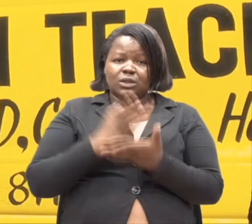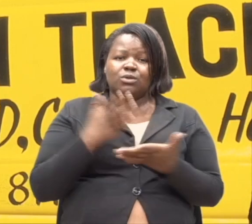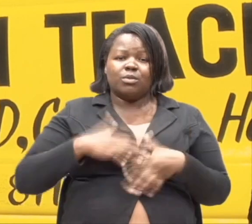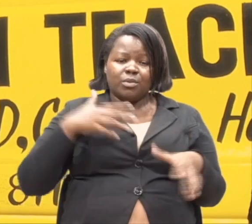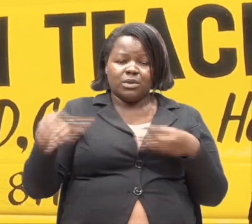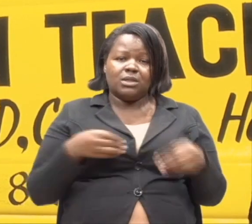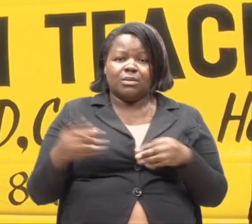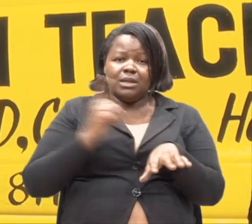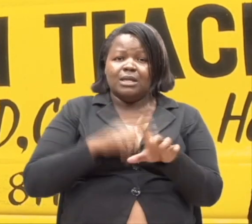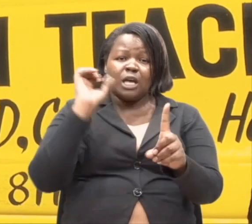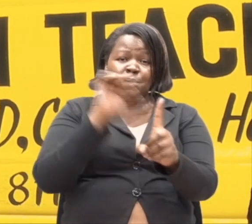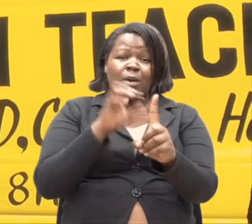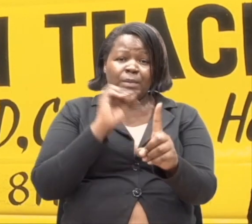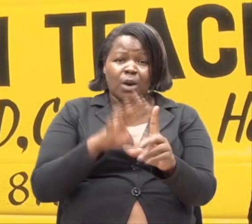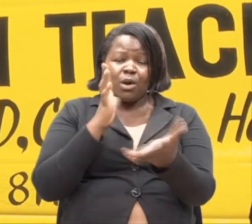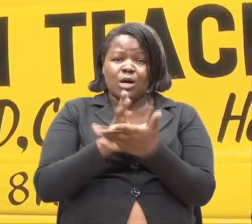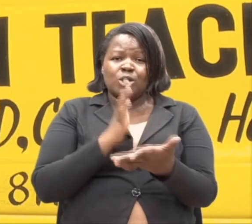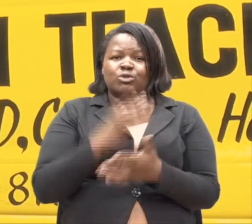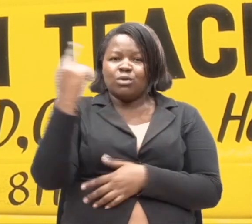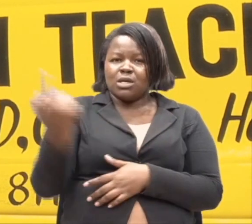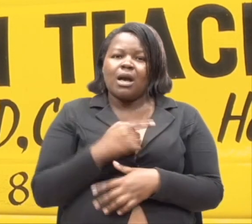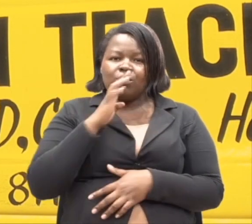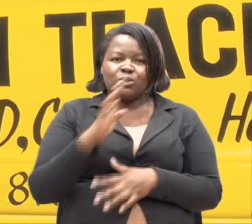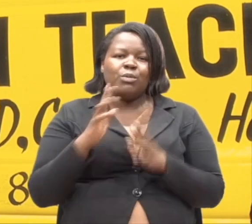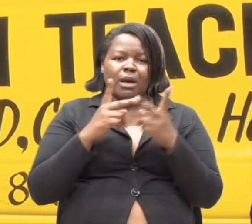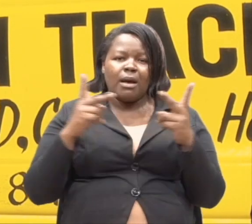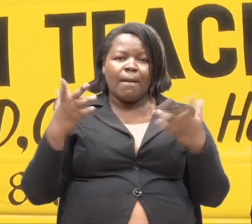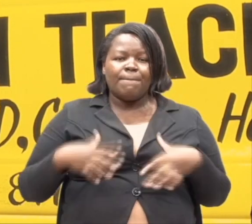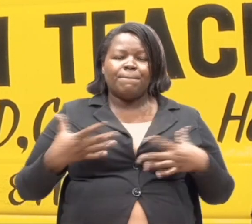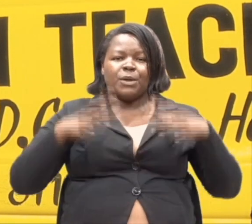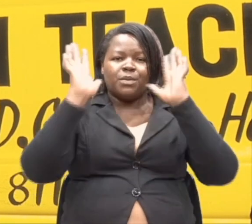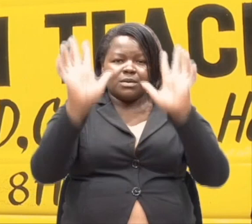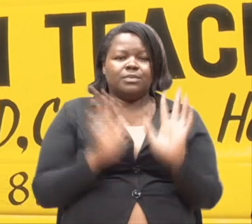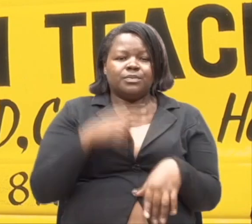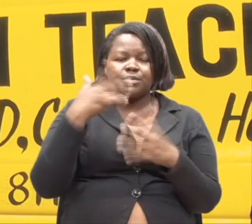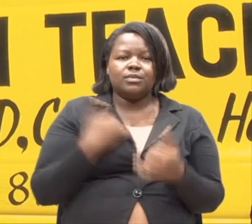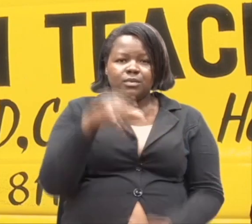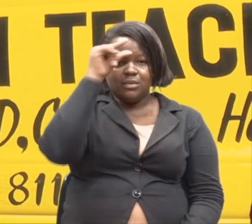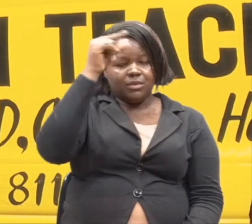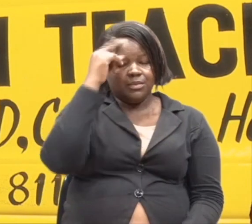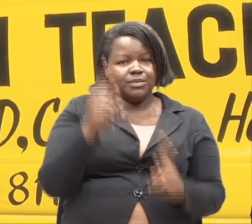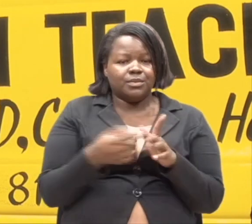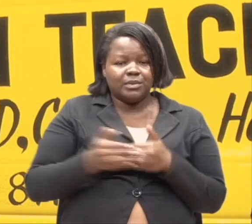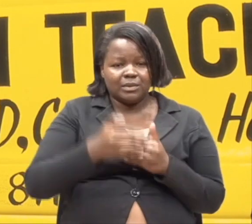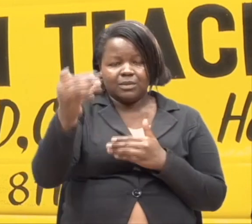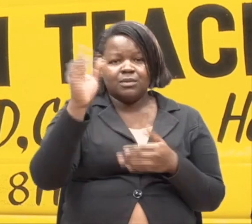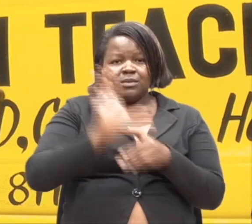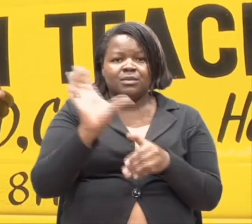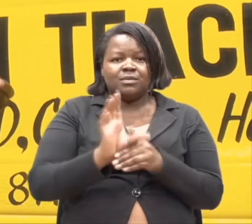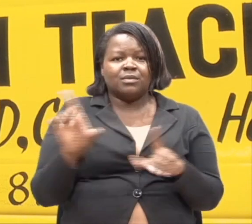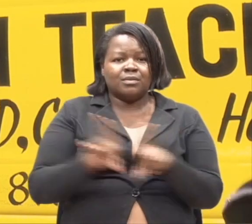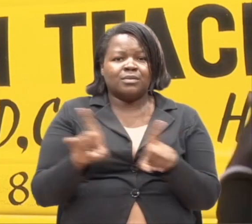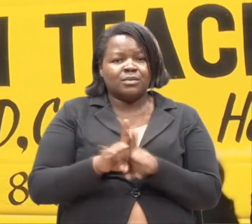ulemavu. When we empower them. Wanakuja, wanakuwa watu wa maana. Kwa hivyo serikali, imepiga mbere. Kanisa tu